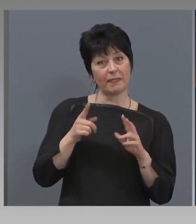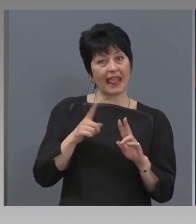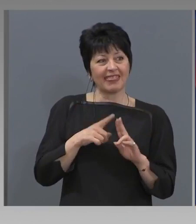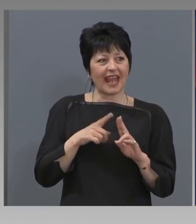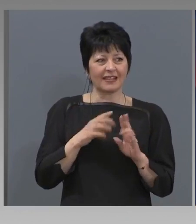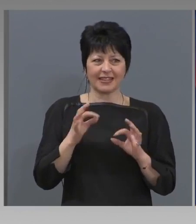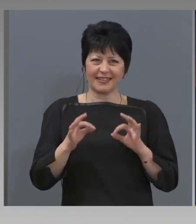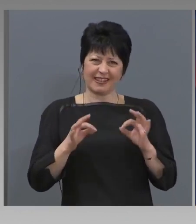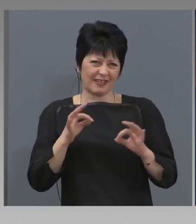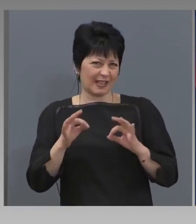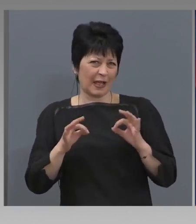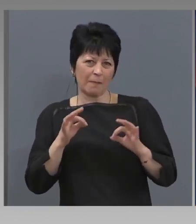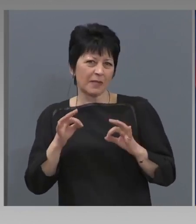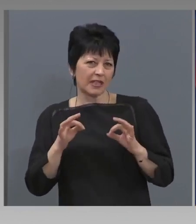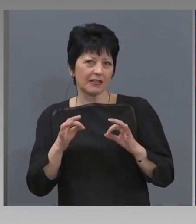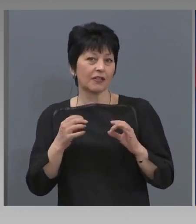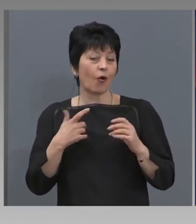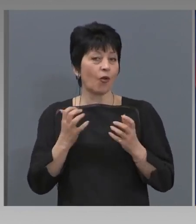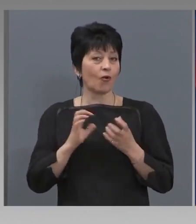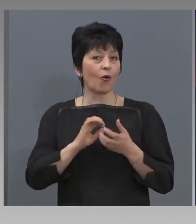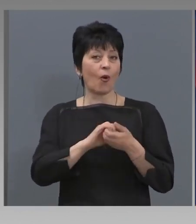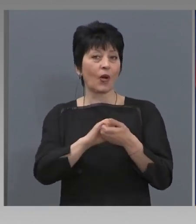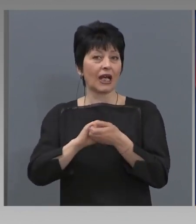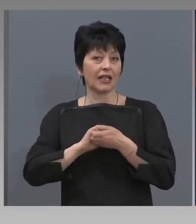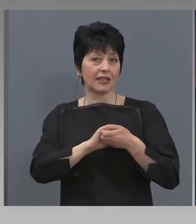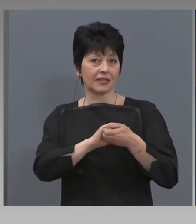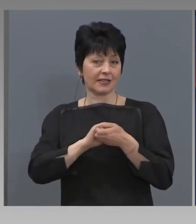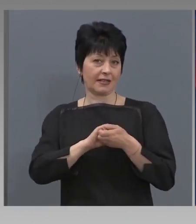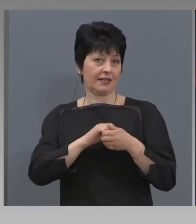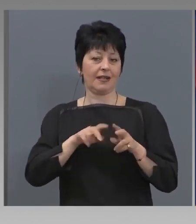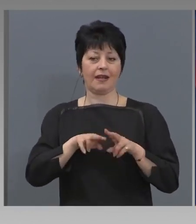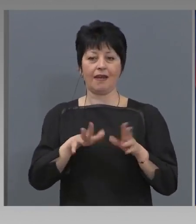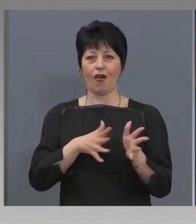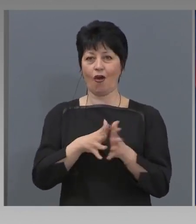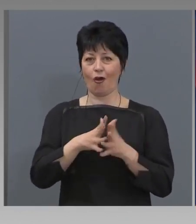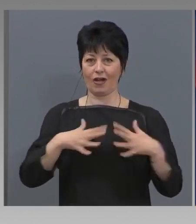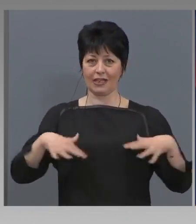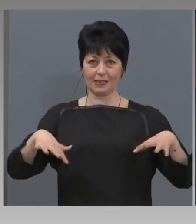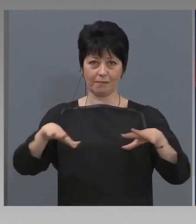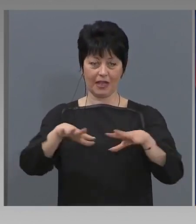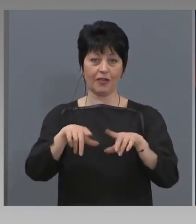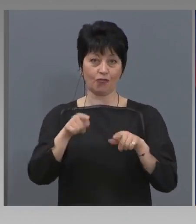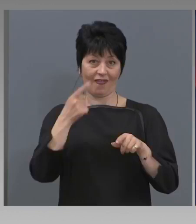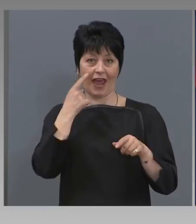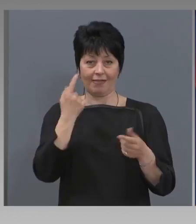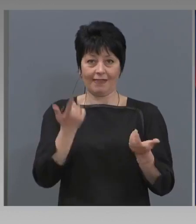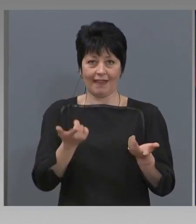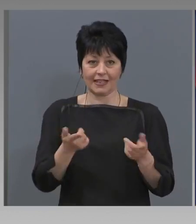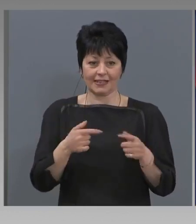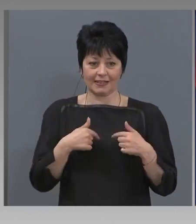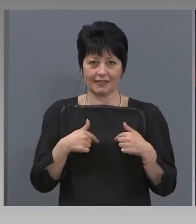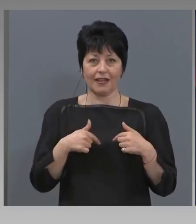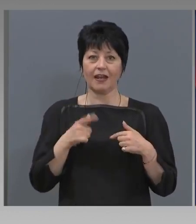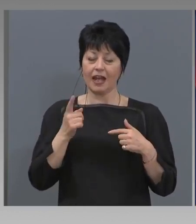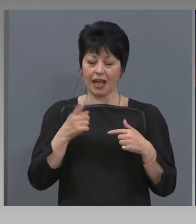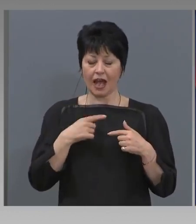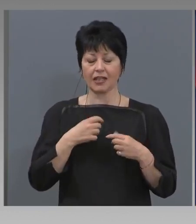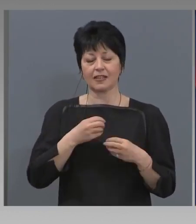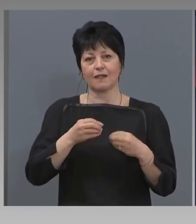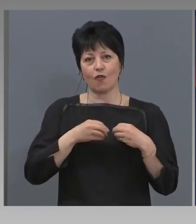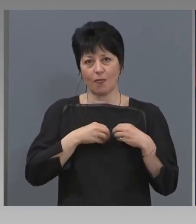здрава и организирана нация сме. Това е тест за нас. И аз съм убеден, че ще го издържиме положително.